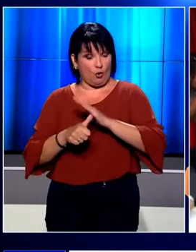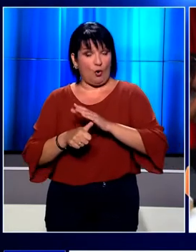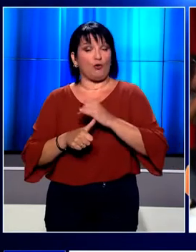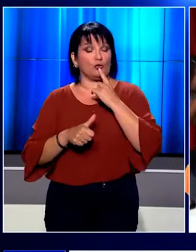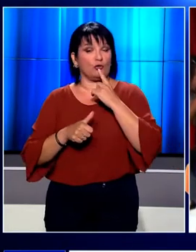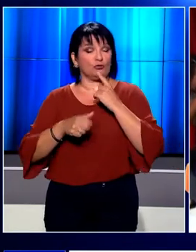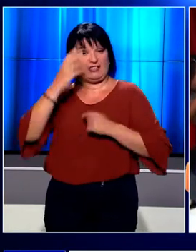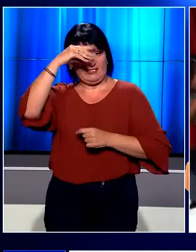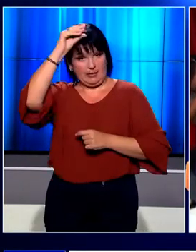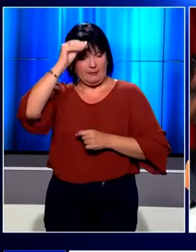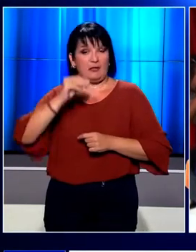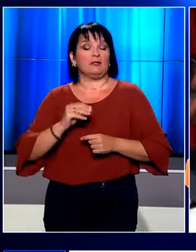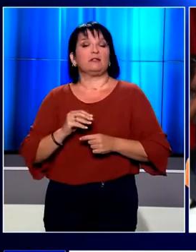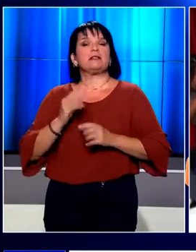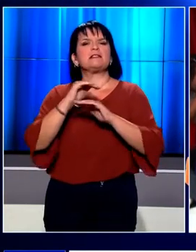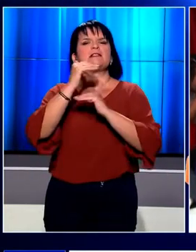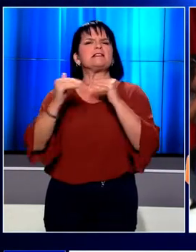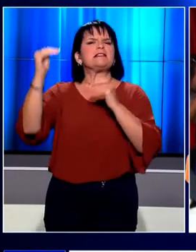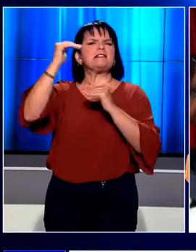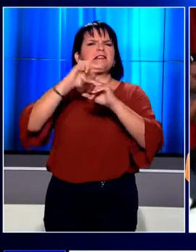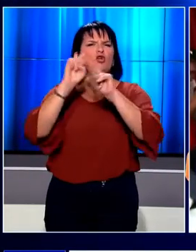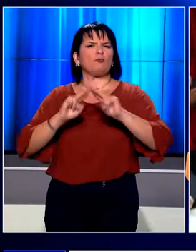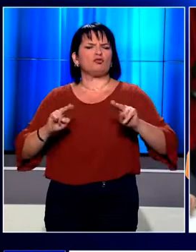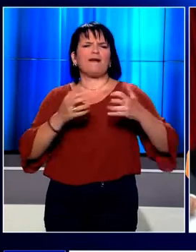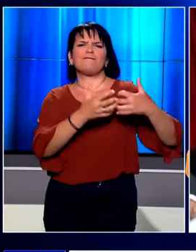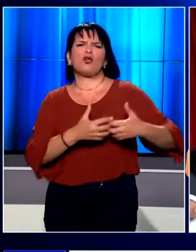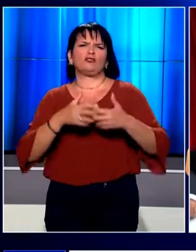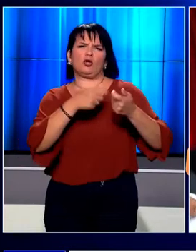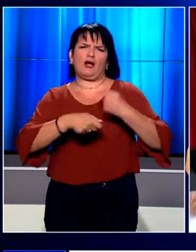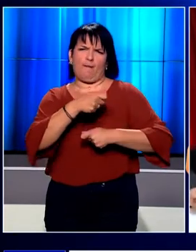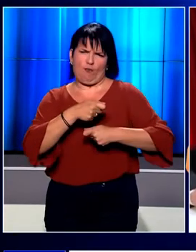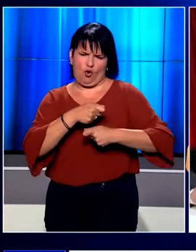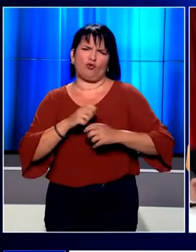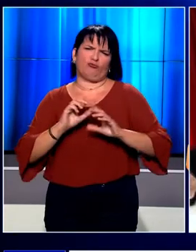συναντήθηκε με τη Γενική Συνομοσπονδία Επαγγελματιών Βιοτεχνών Εμπόρων.